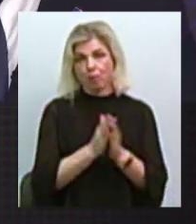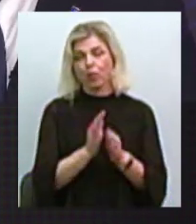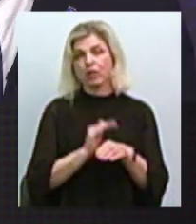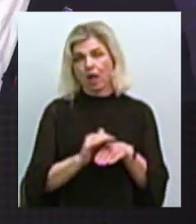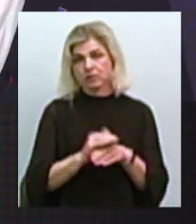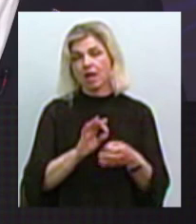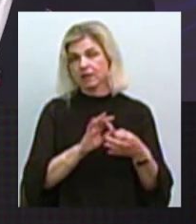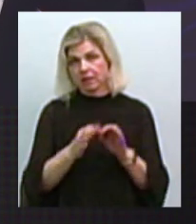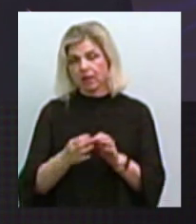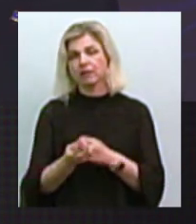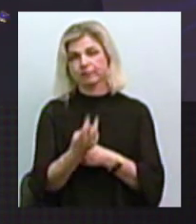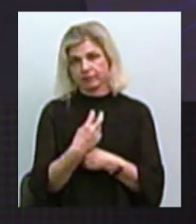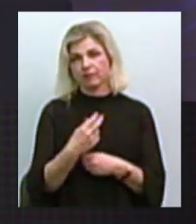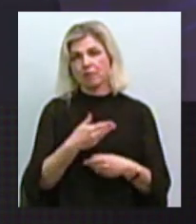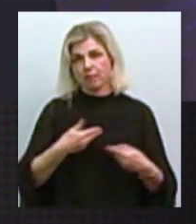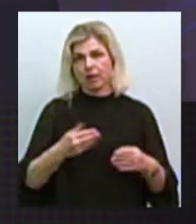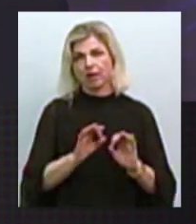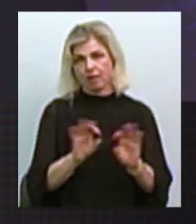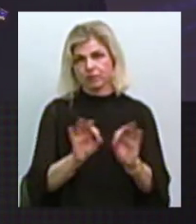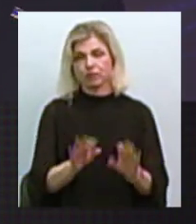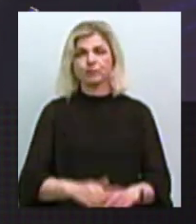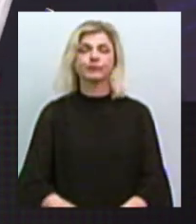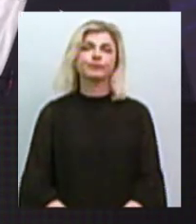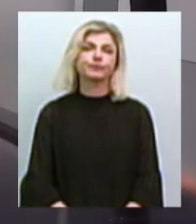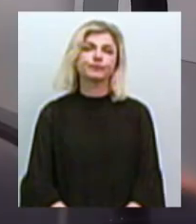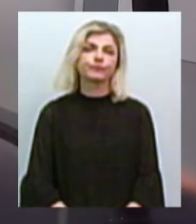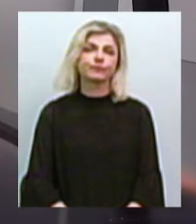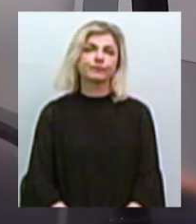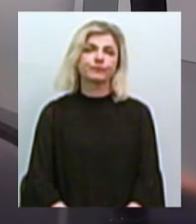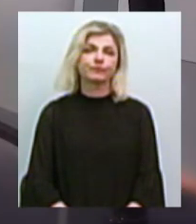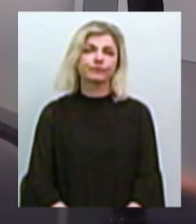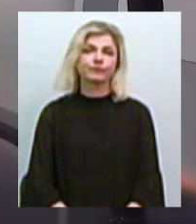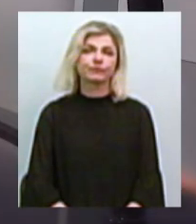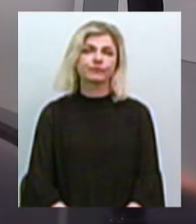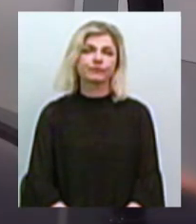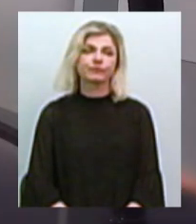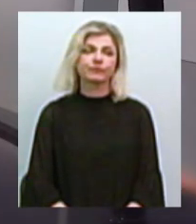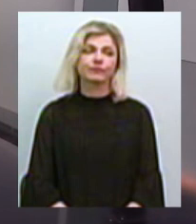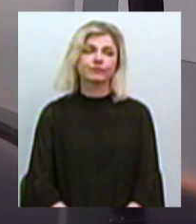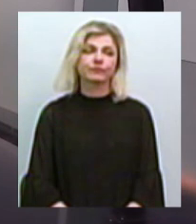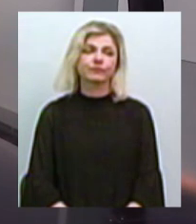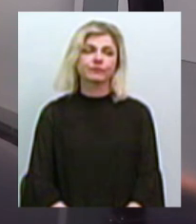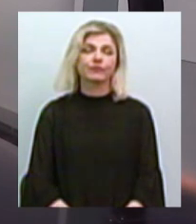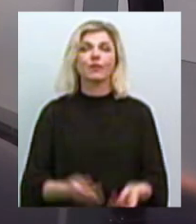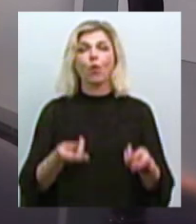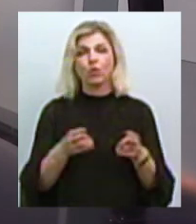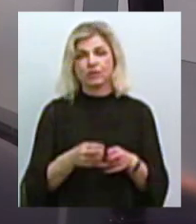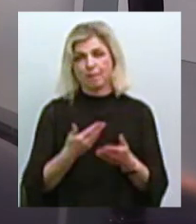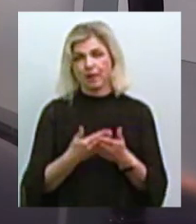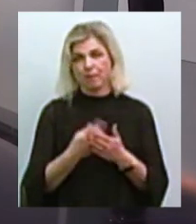більш детально, зверніться, ми вам це питання розкриємо. Дякую. Дякую. У нас залишається близько однієї хвилини.